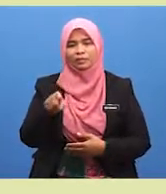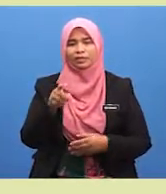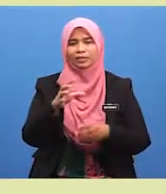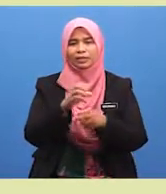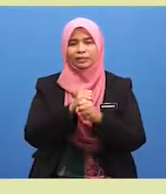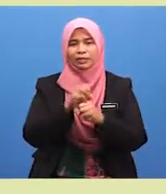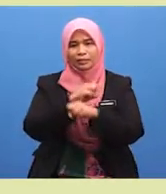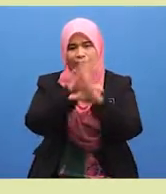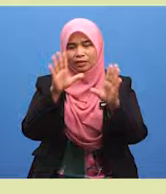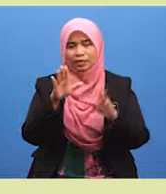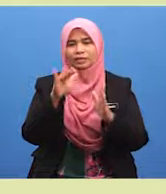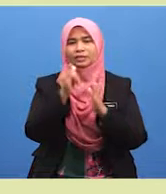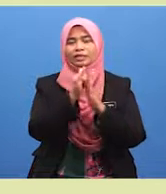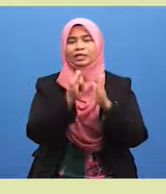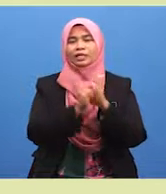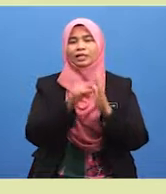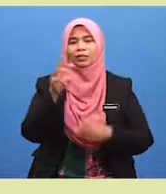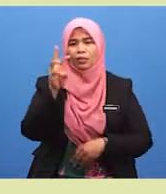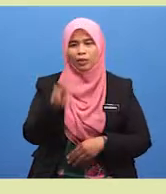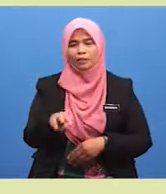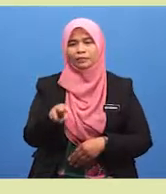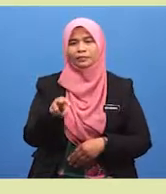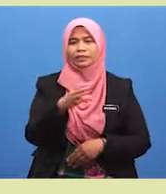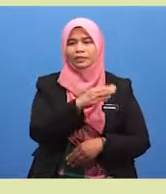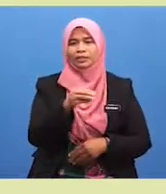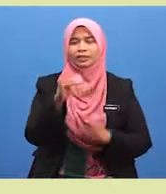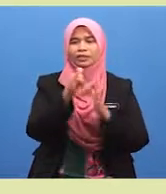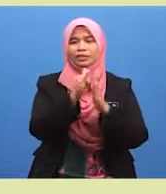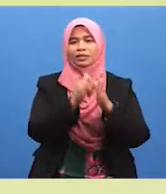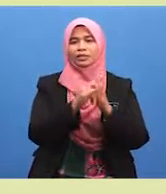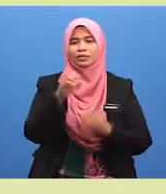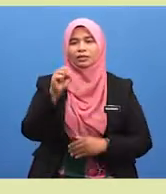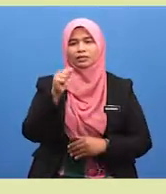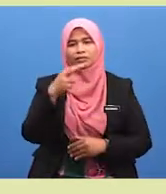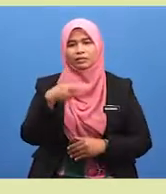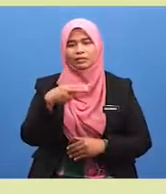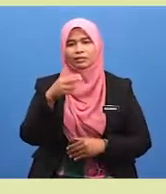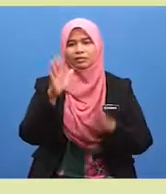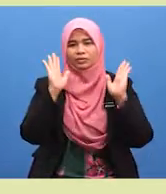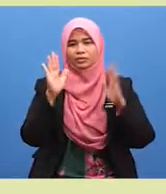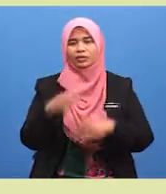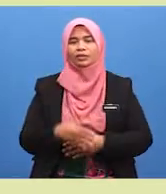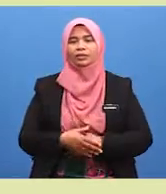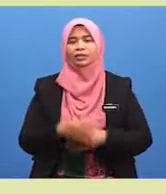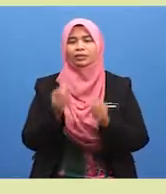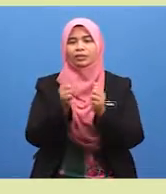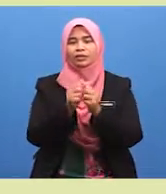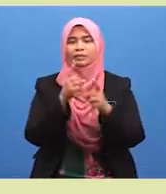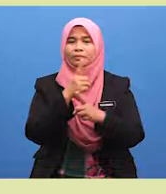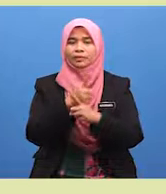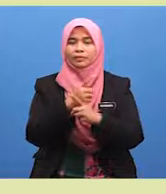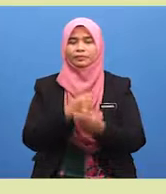pasti dapat menerangkan syarat wajib dan syarat sah solat